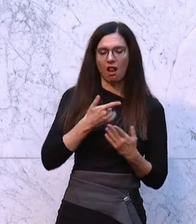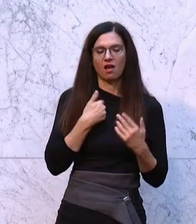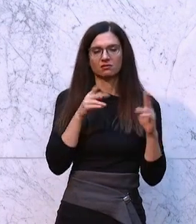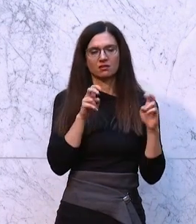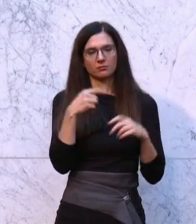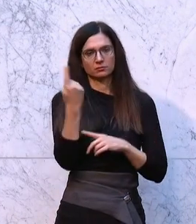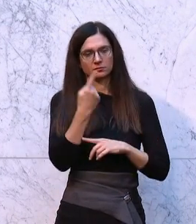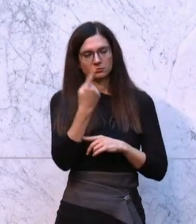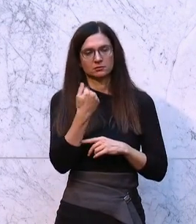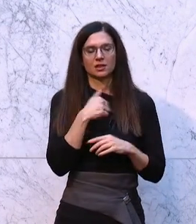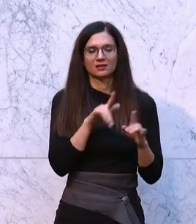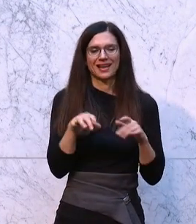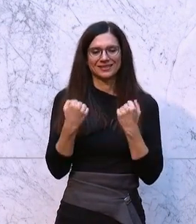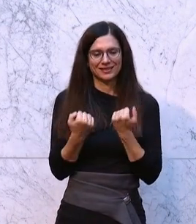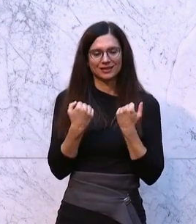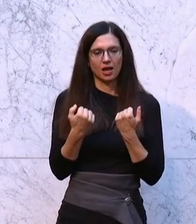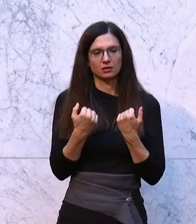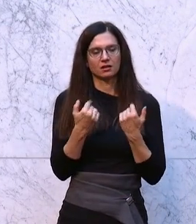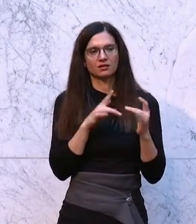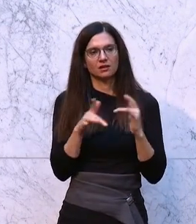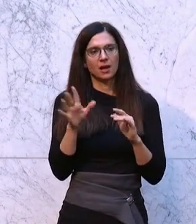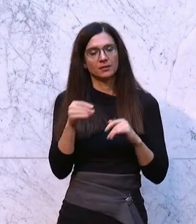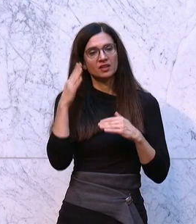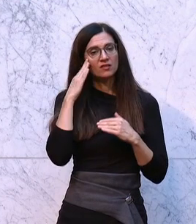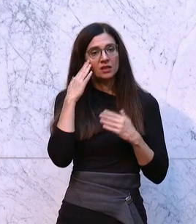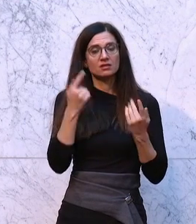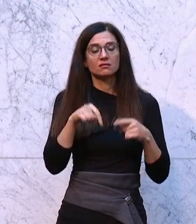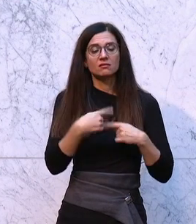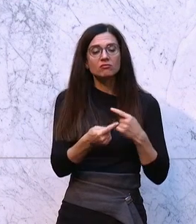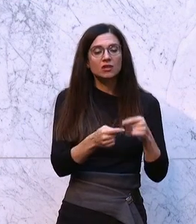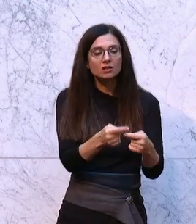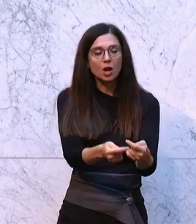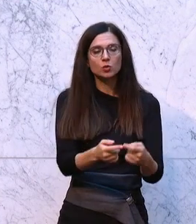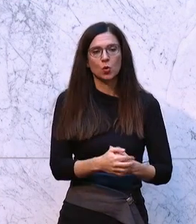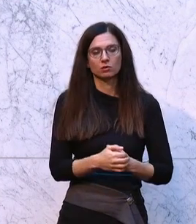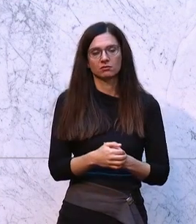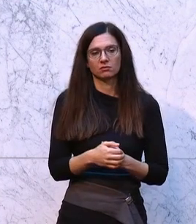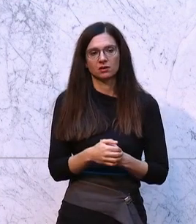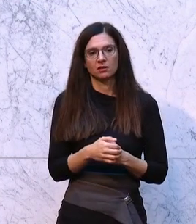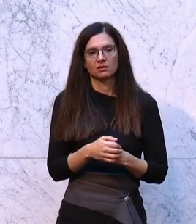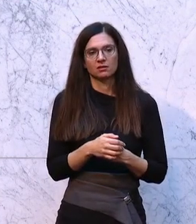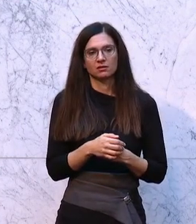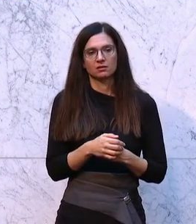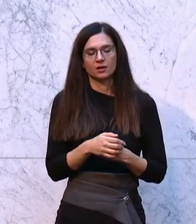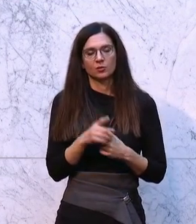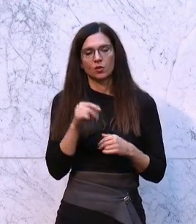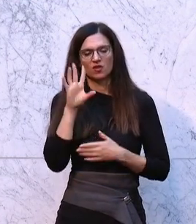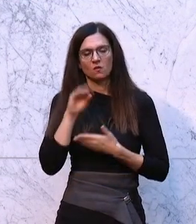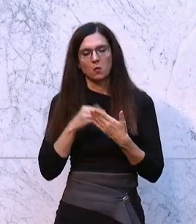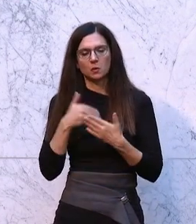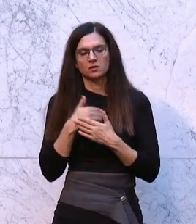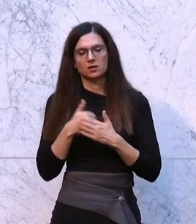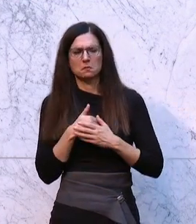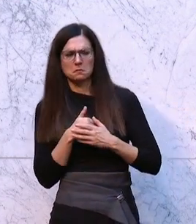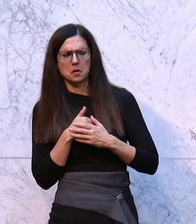Zeigefinger, es ist aus der Sicherheit heraus, mit dem Wissen auch der nachfolgenden Generation, sozusagen aus dem Wohnzimmersofa,